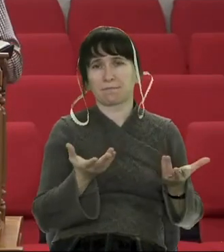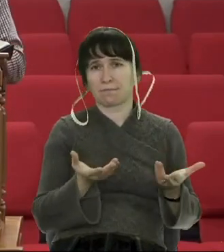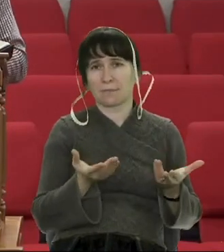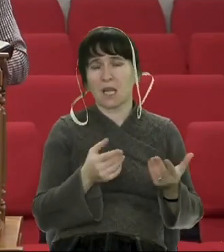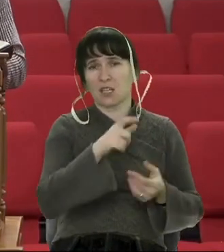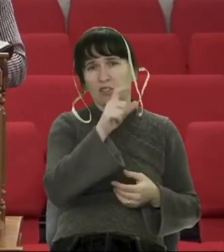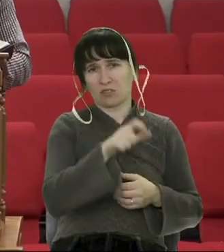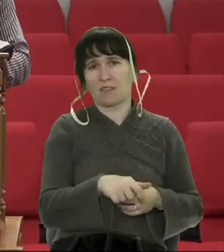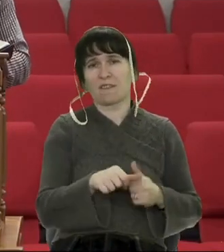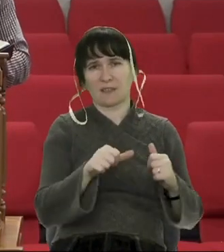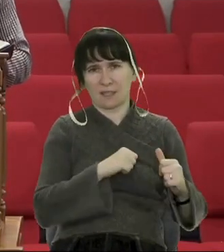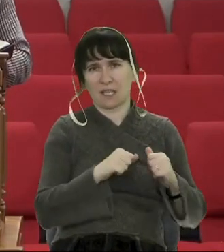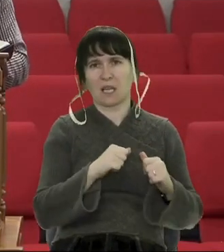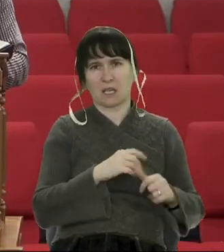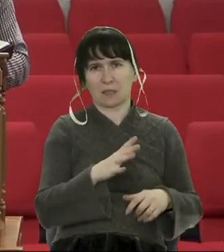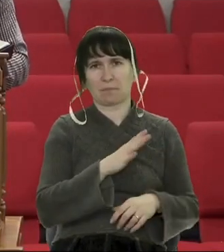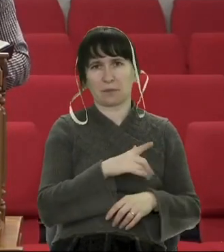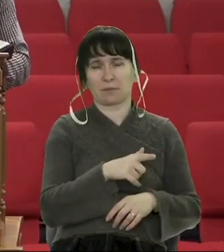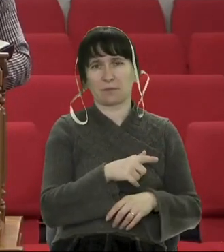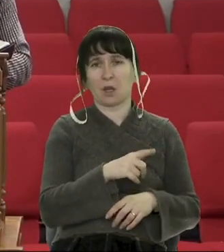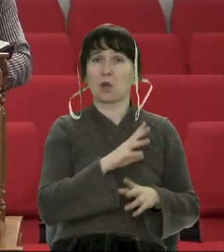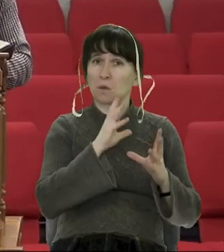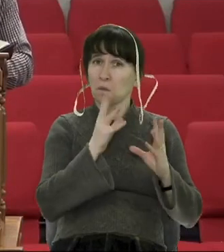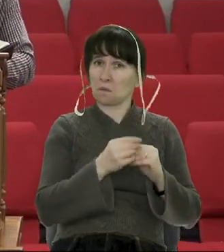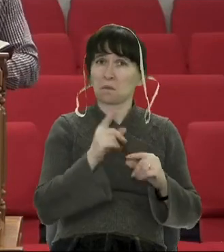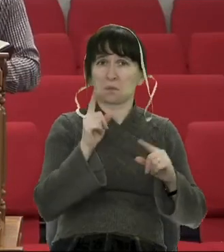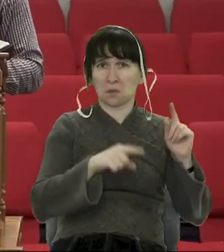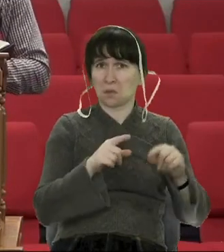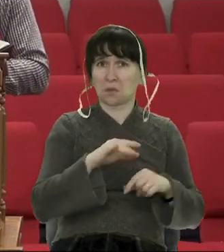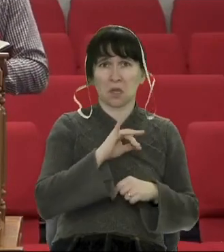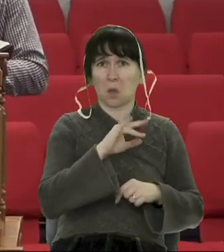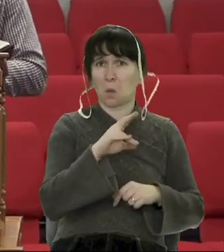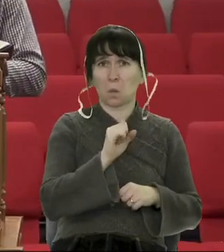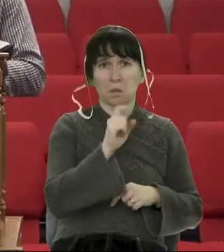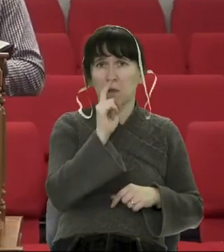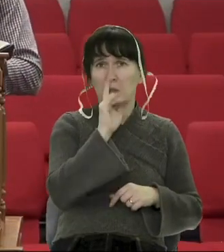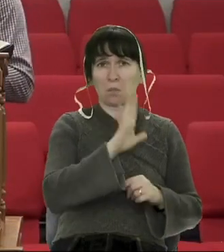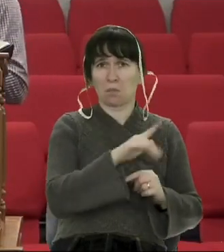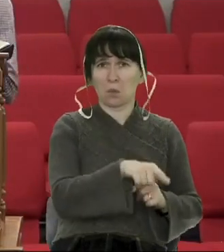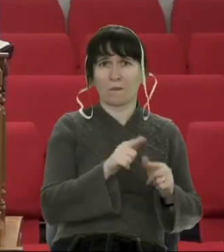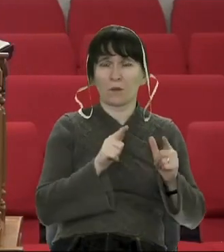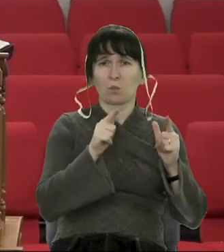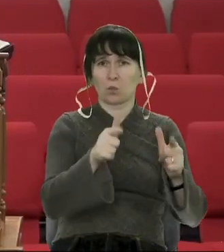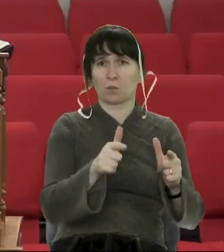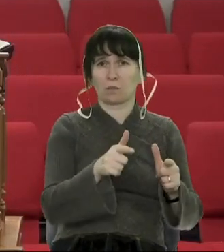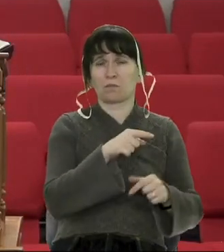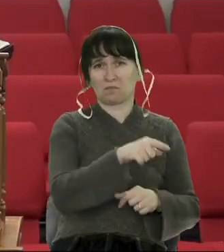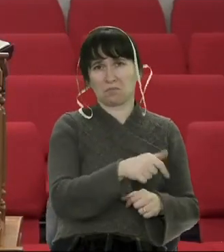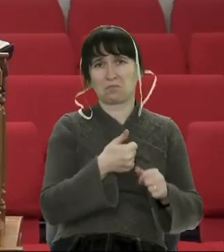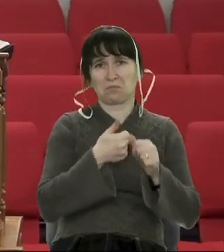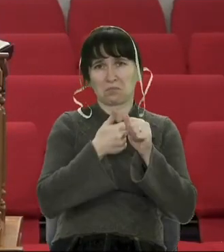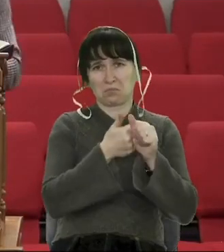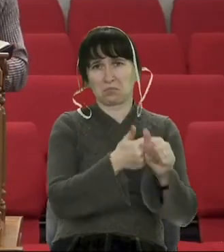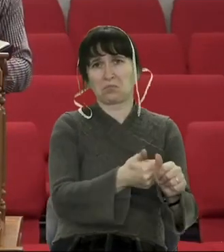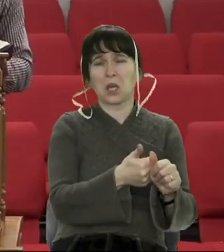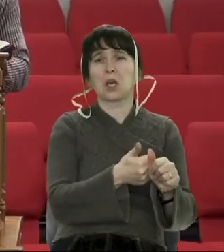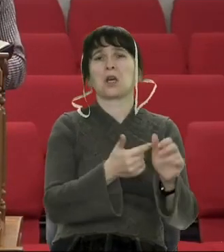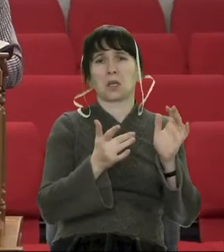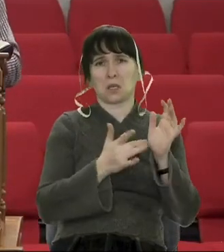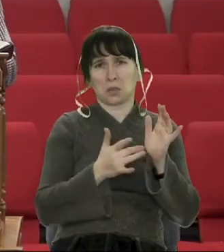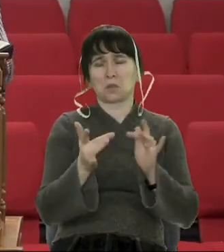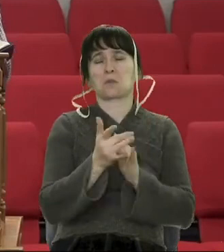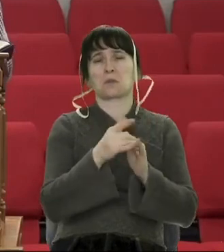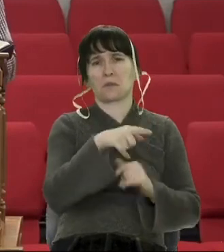Але знову ж таки, в його житті були гарні проблески такі, і були гарні моменти. Іуда ходив, проповідував, 12 ми